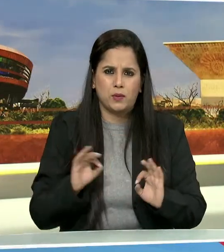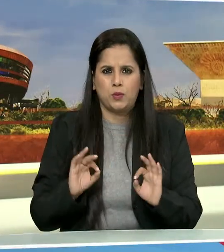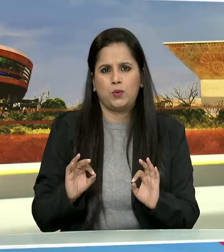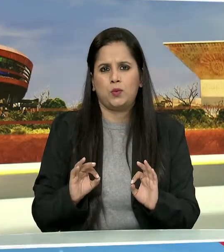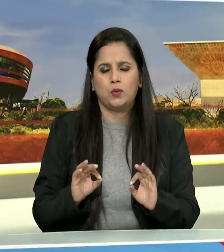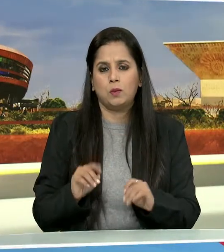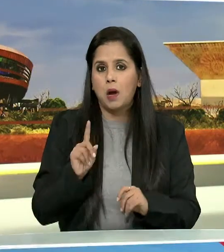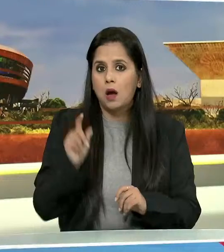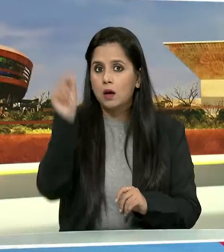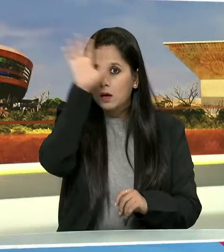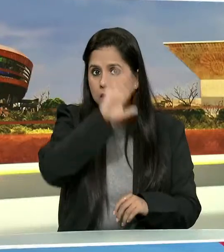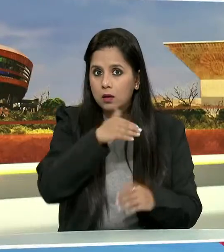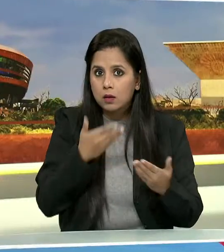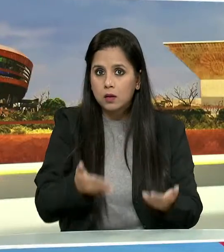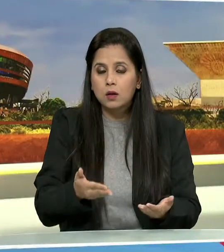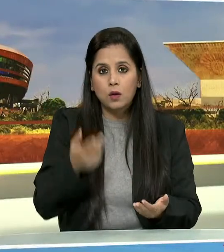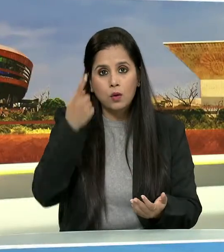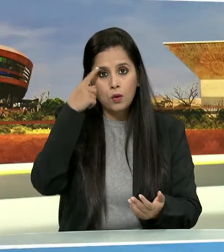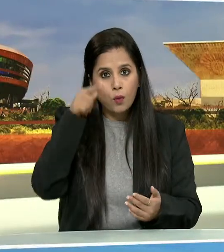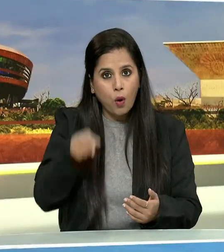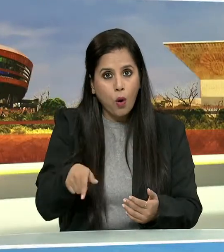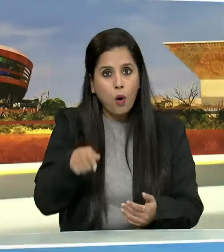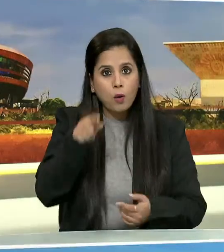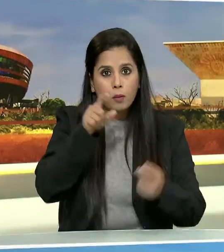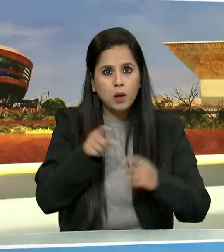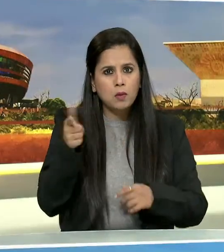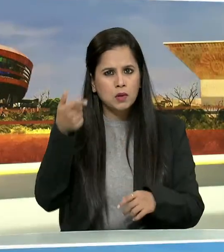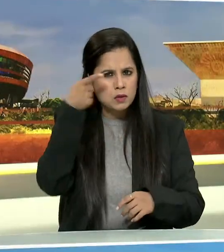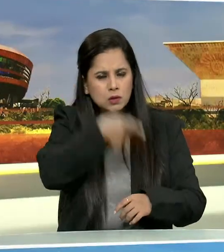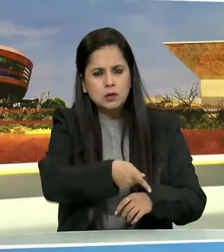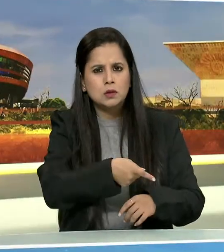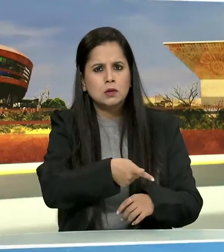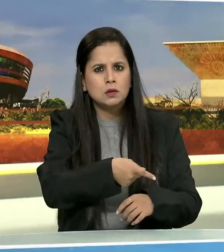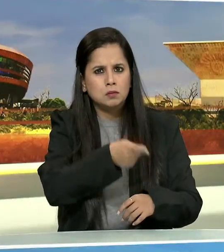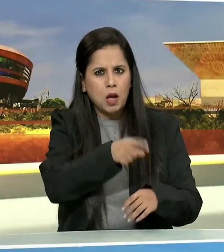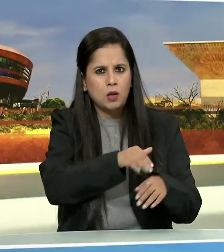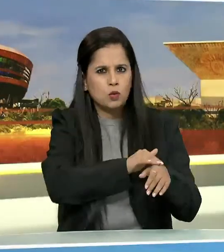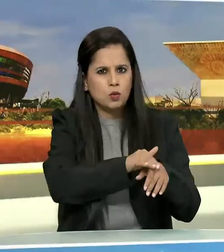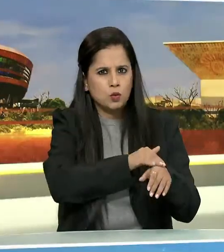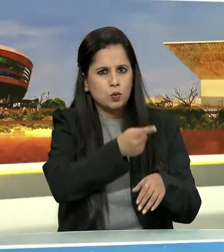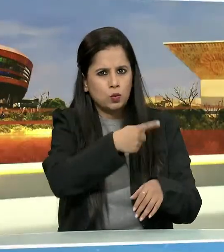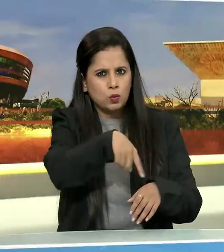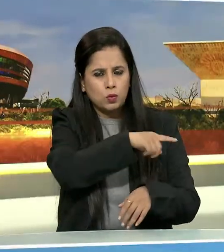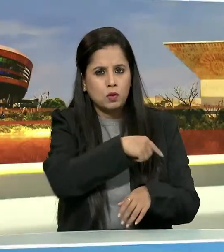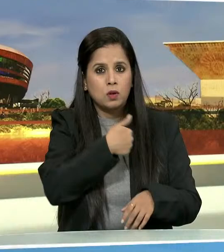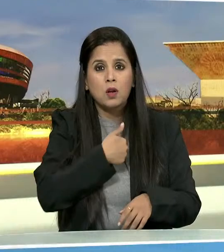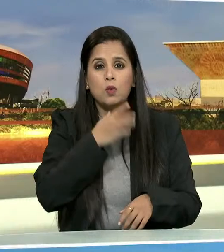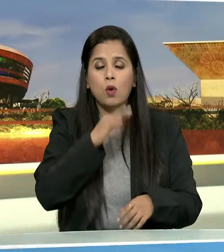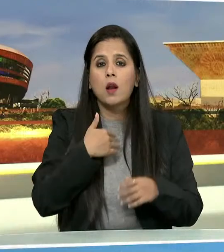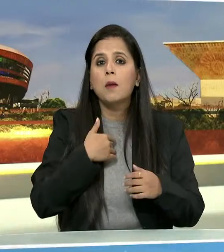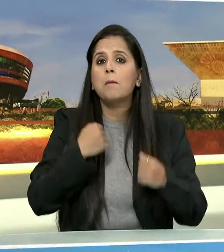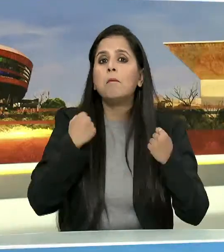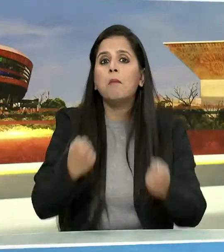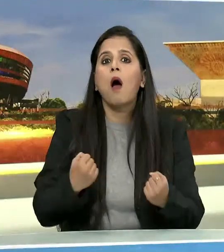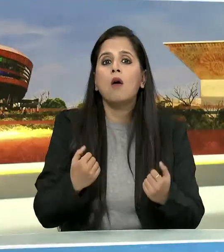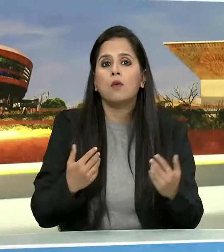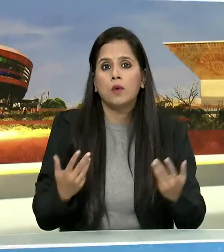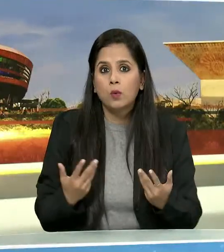भारत को गुलाम बनाने वालों ने भी हमारी असली ताकत